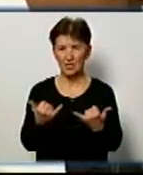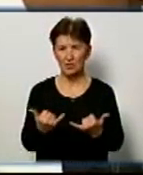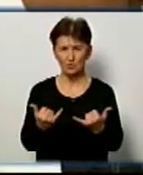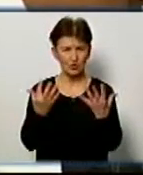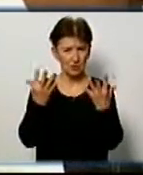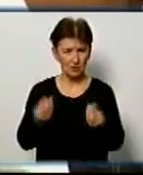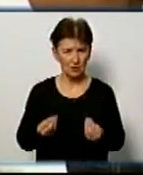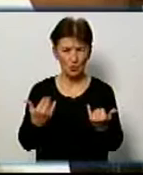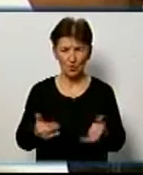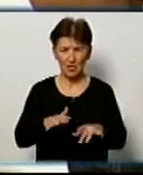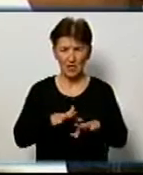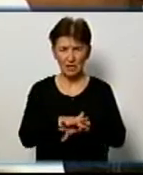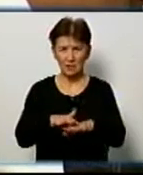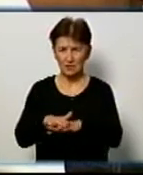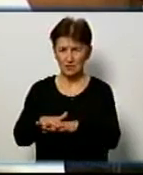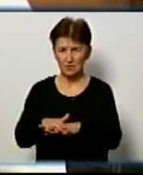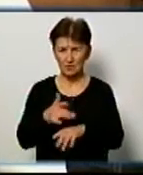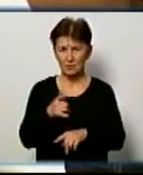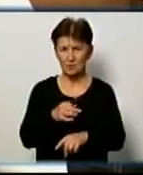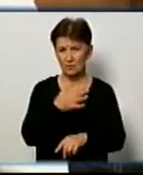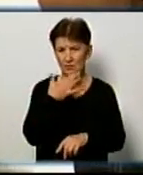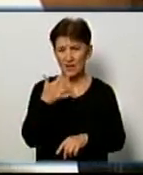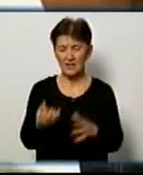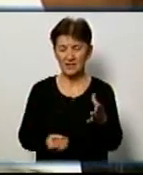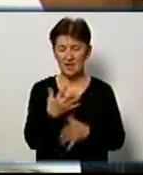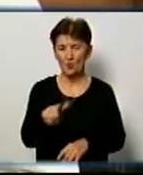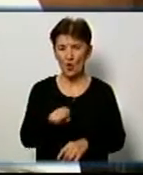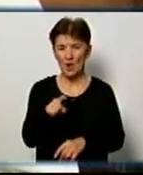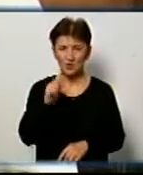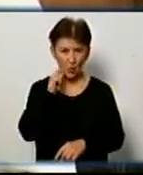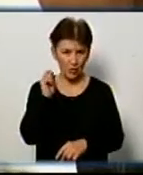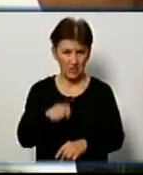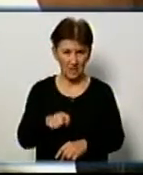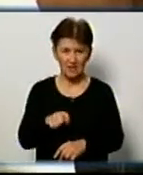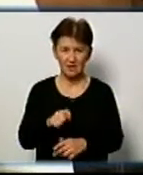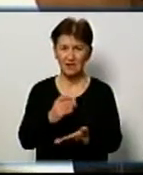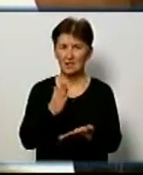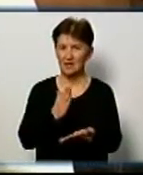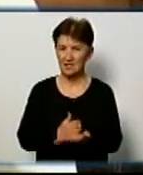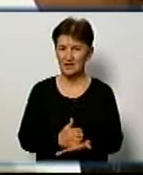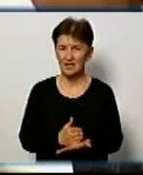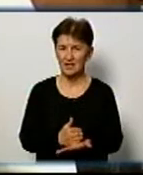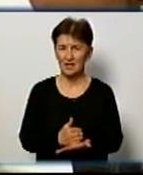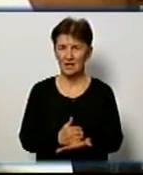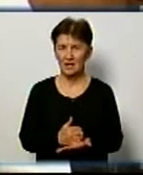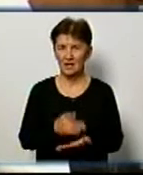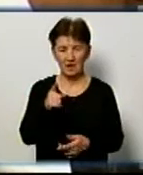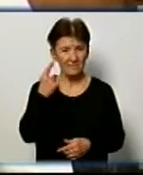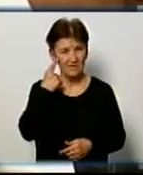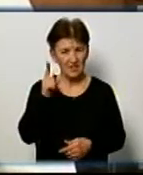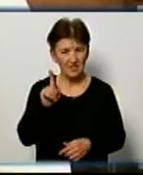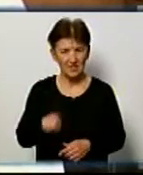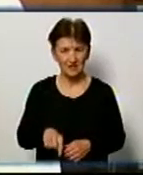підписані угоди «Знак «Нафтогаз України». Іде зараз, ви знаєте,